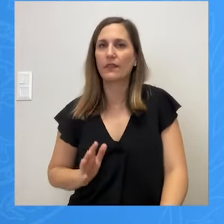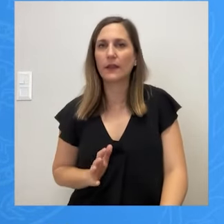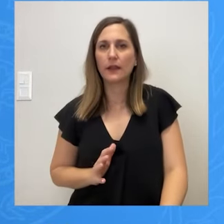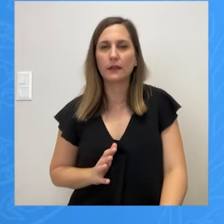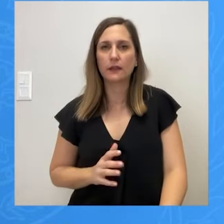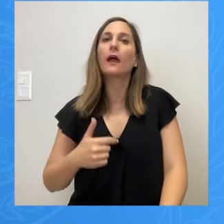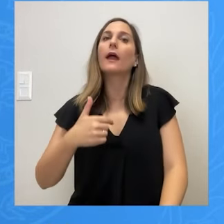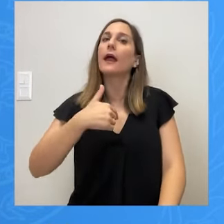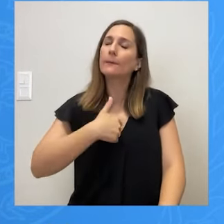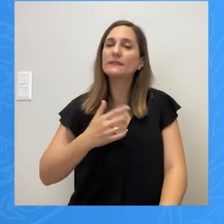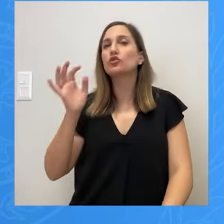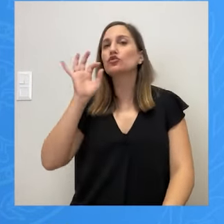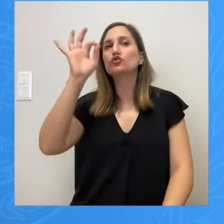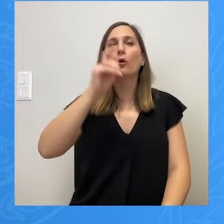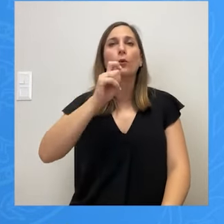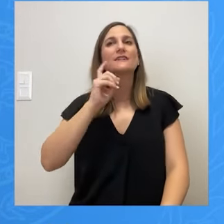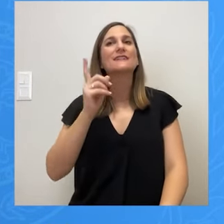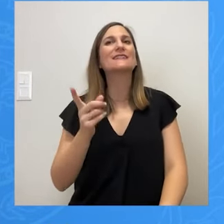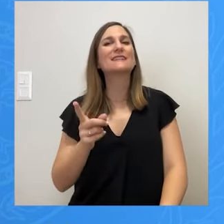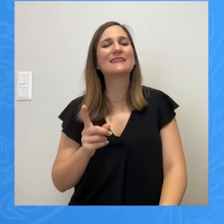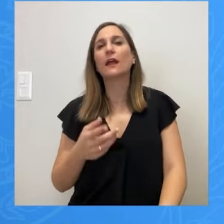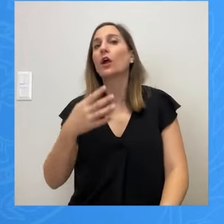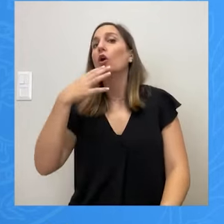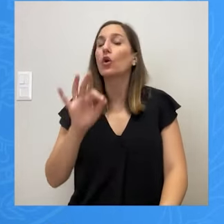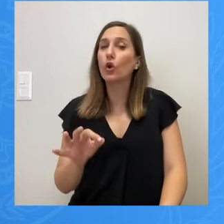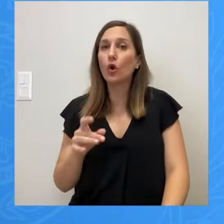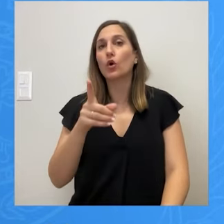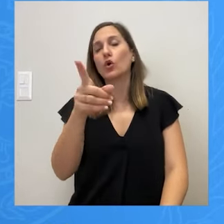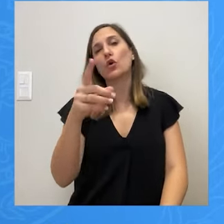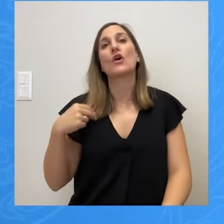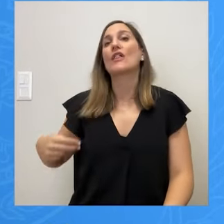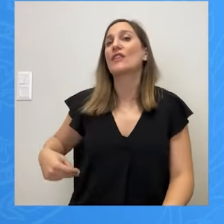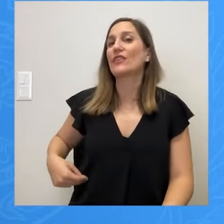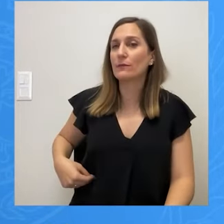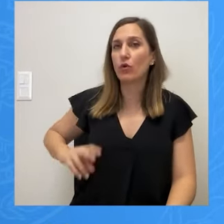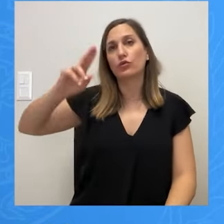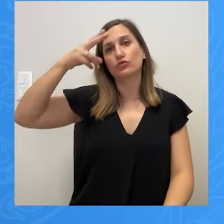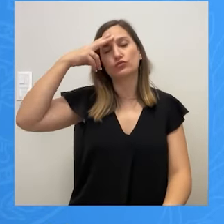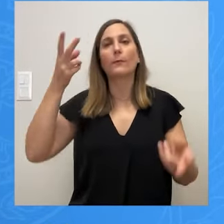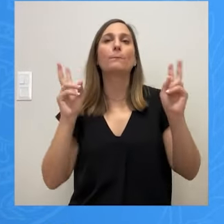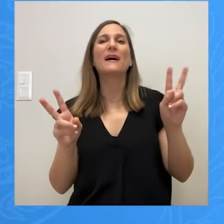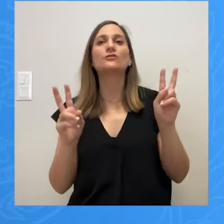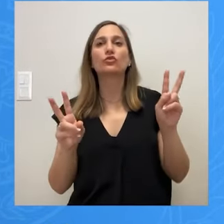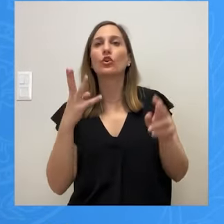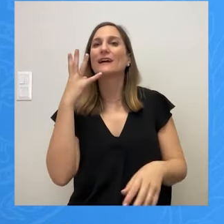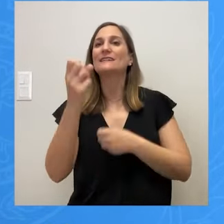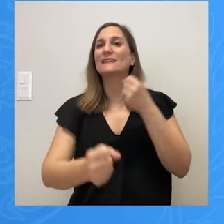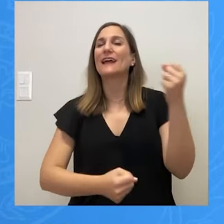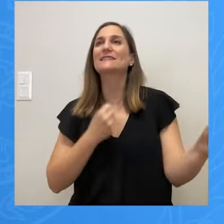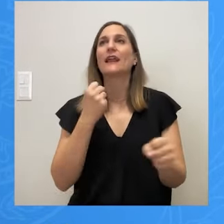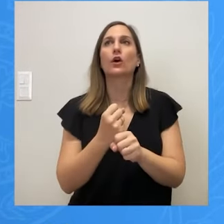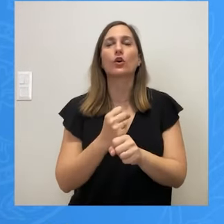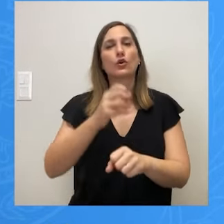κριτικής είναι ότι η πολιτική σας στο Δήμο, σαν Πασόκ, τέσσερα χρόνια Μπακογιάννη,